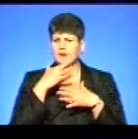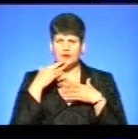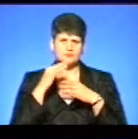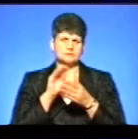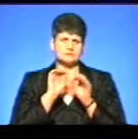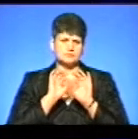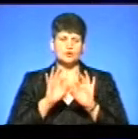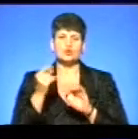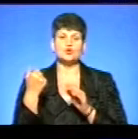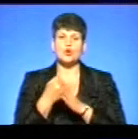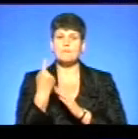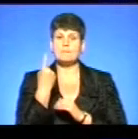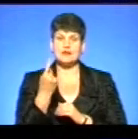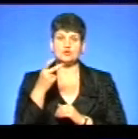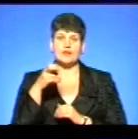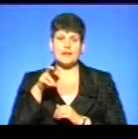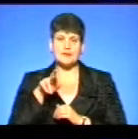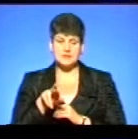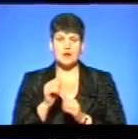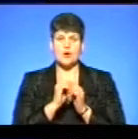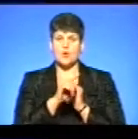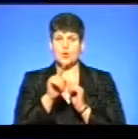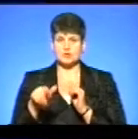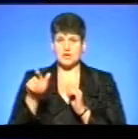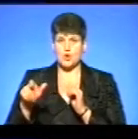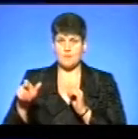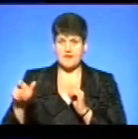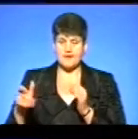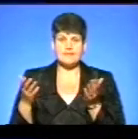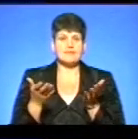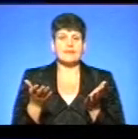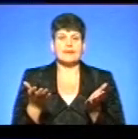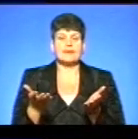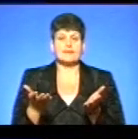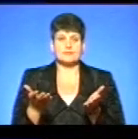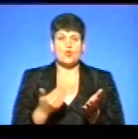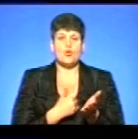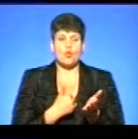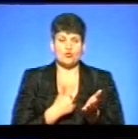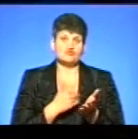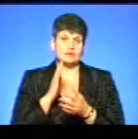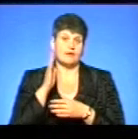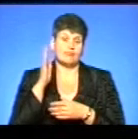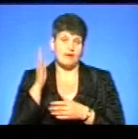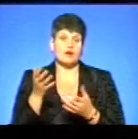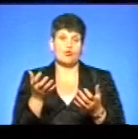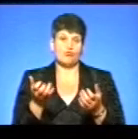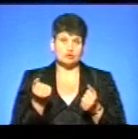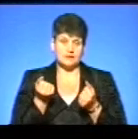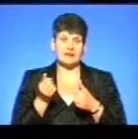що до 1 липня кожен громадянин, який хоче надалі отримувати